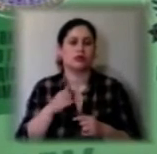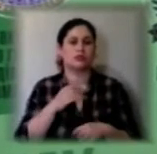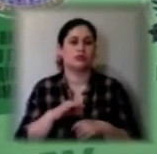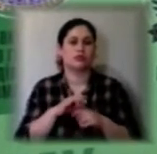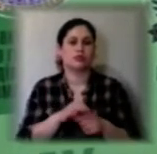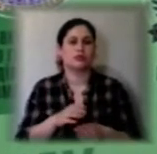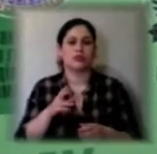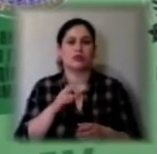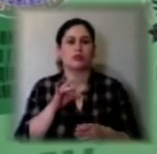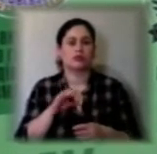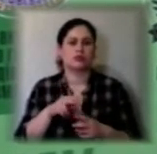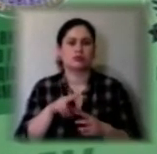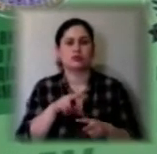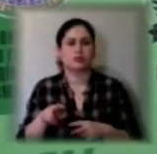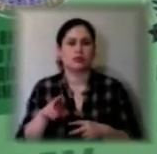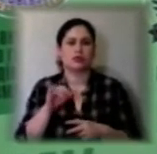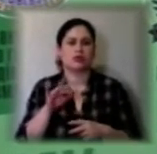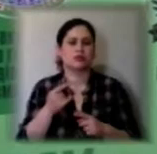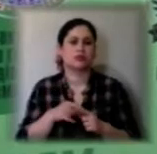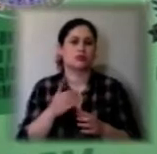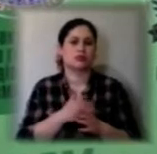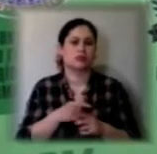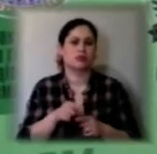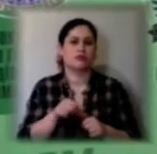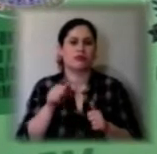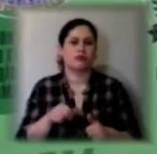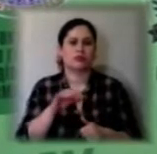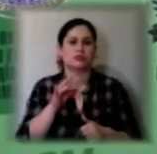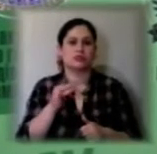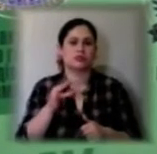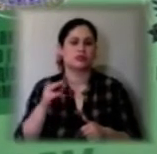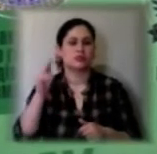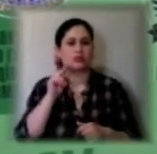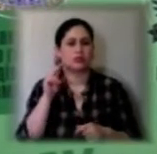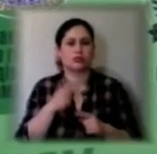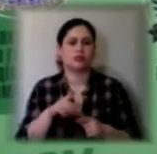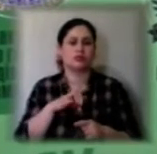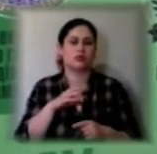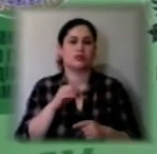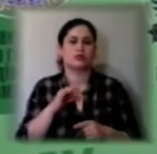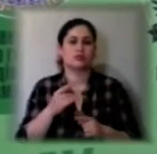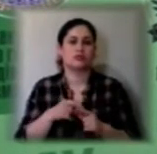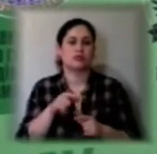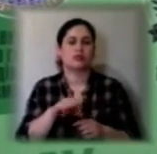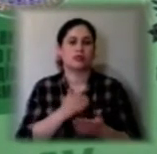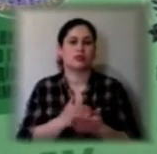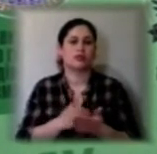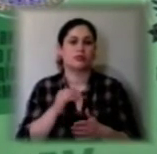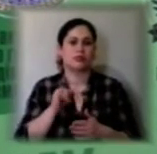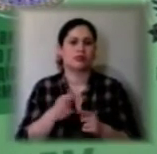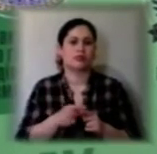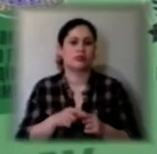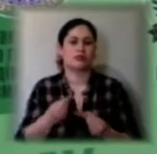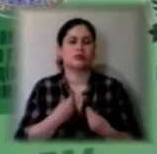оглядових лекцій за допомогою цих форм дистанційного навчання. Було тестування даної програми і це нам дало